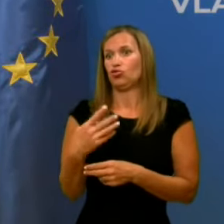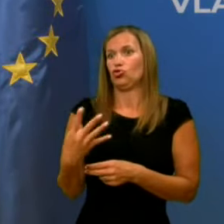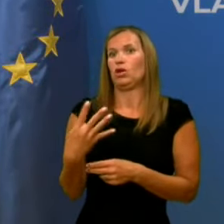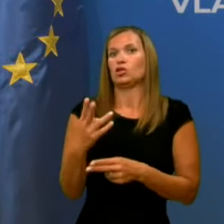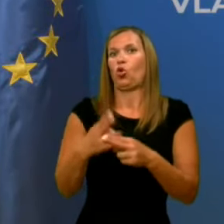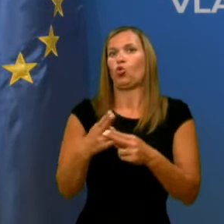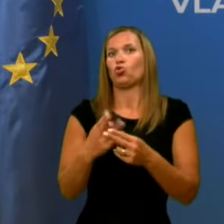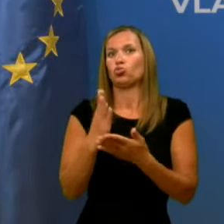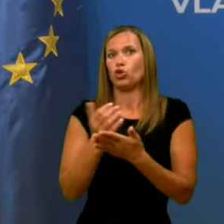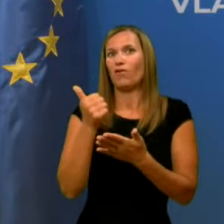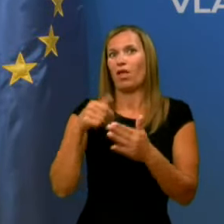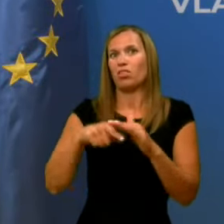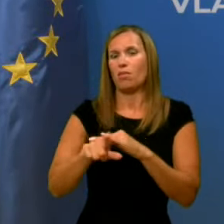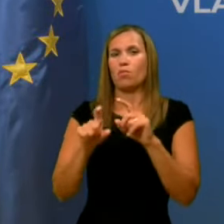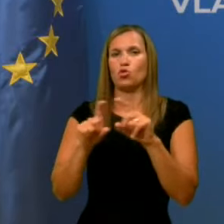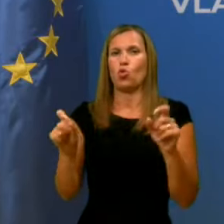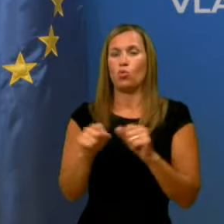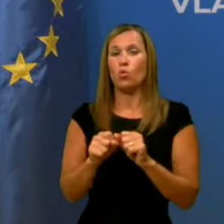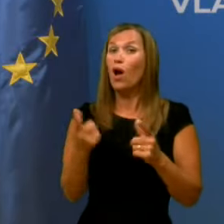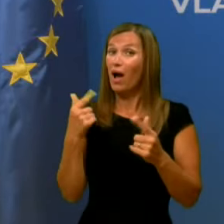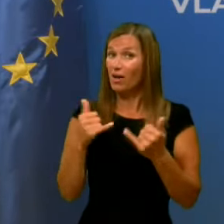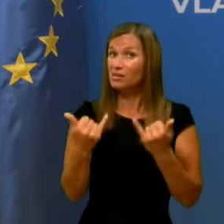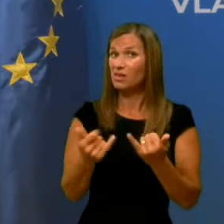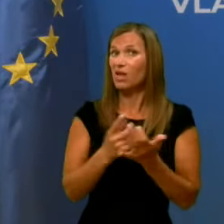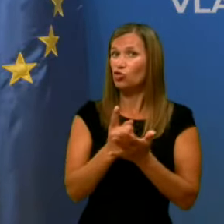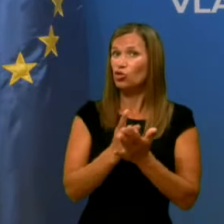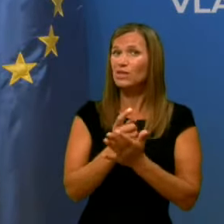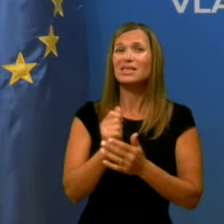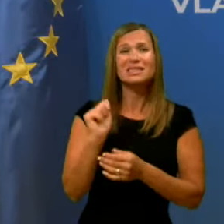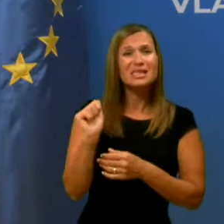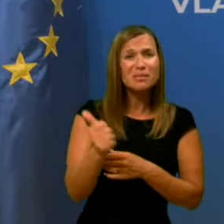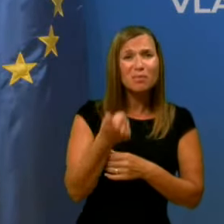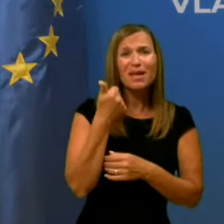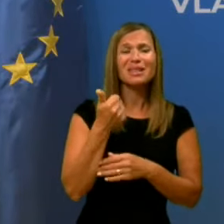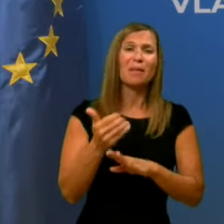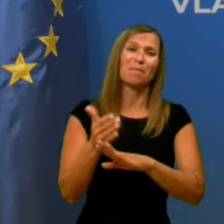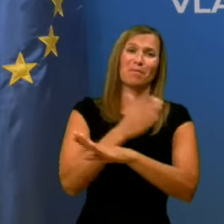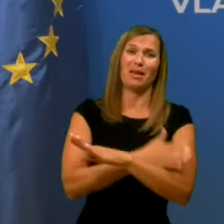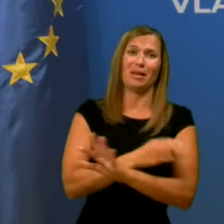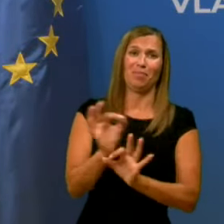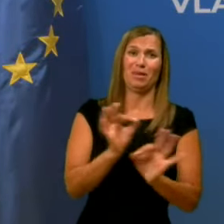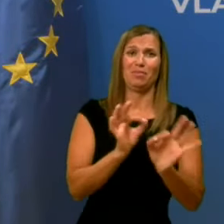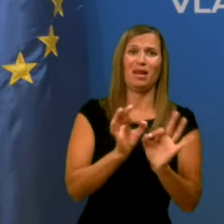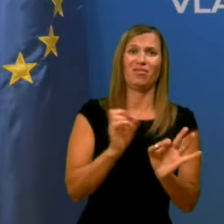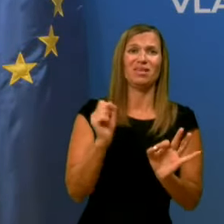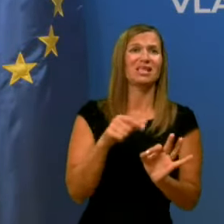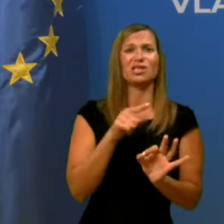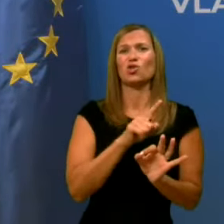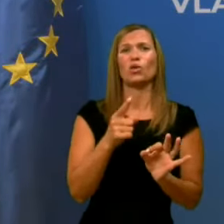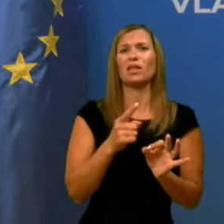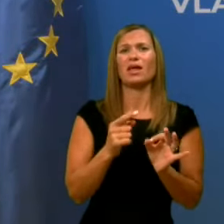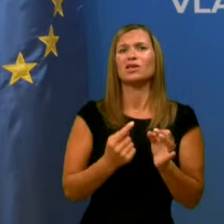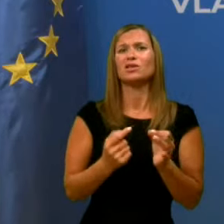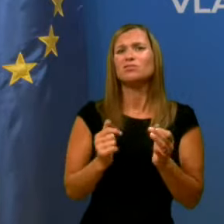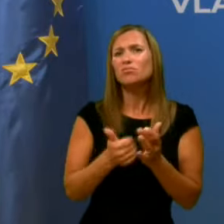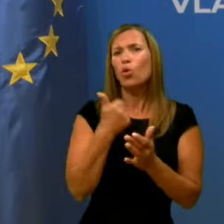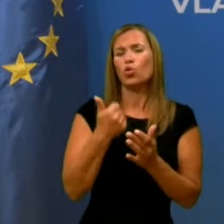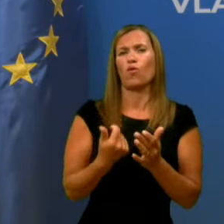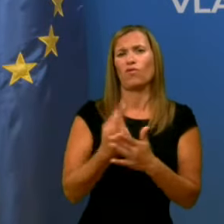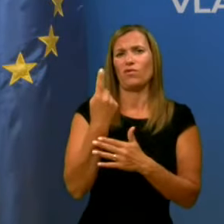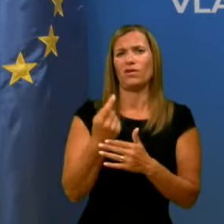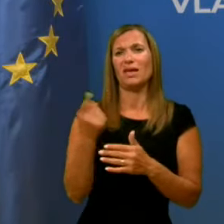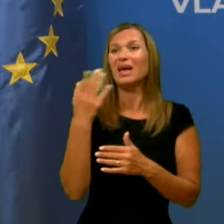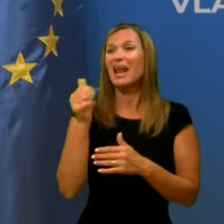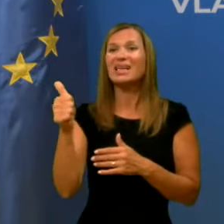domu. Ali bi bil čas, da se spet pogleda, da se kaj takega ne ponoviti, ker verjetno hrasnik ni edini dom, ki ima to vrstne